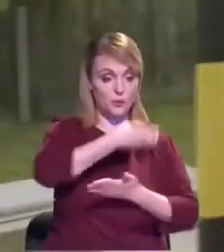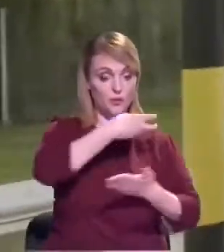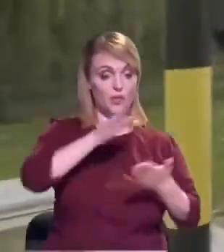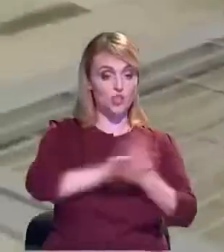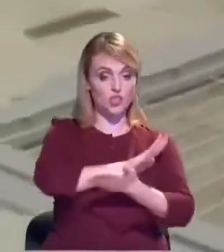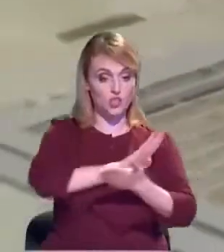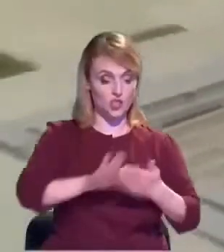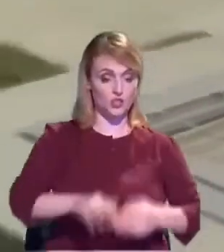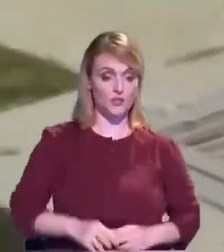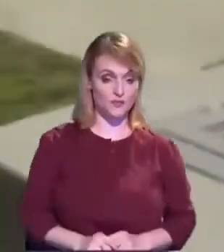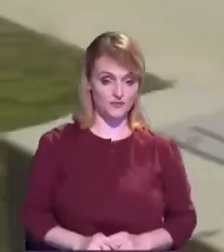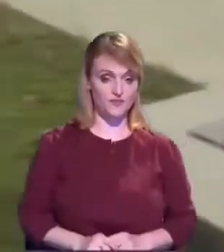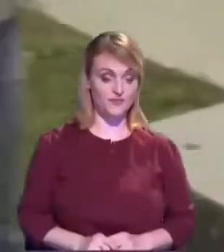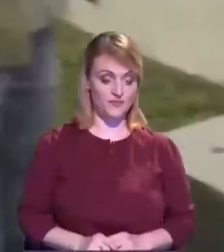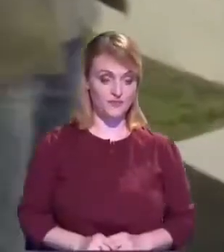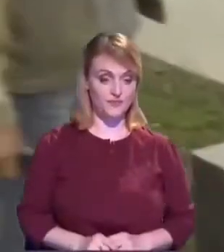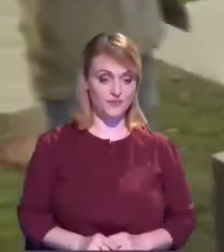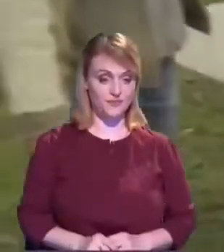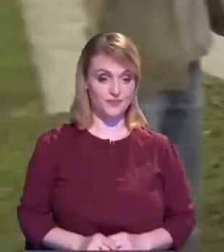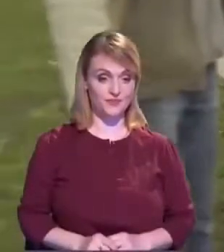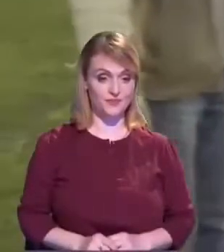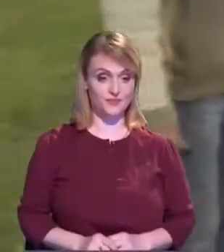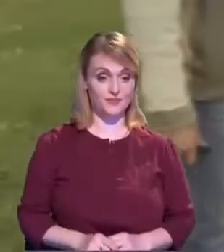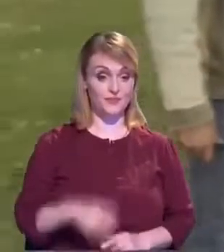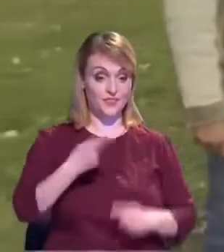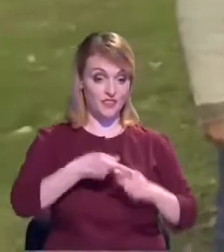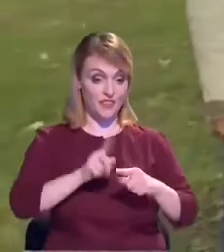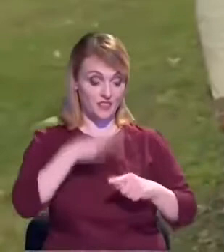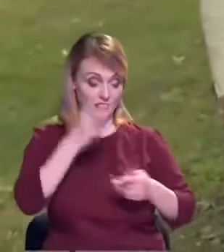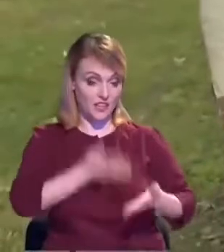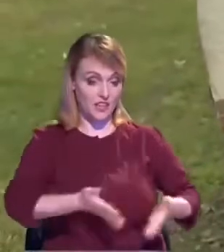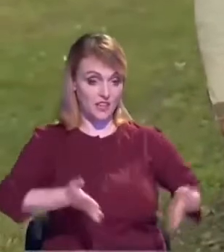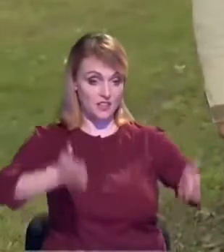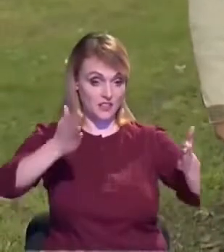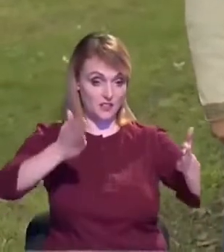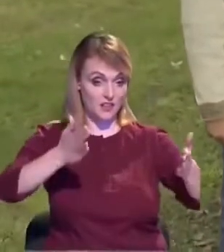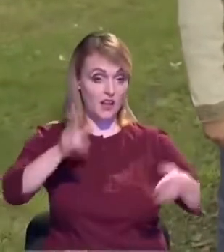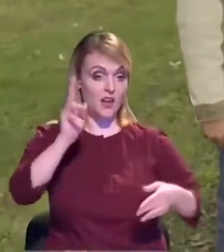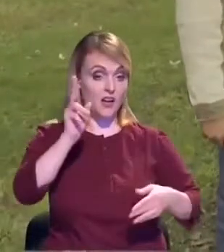trei de tai o trei kiște